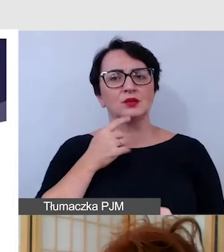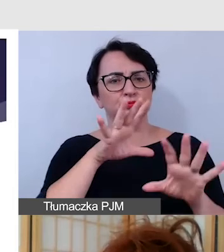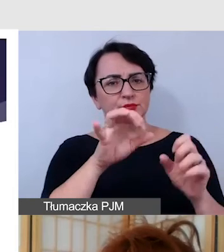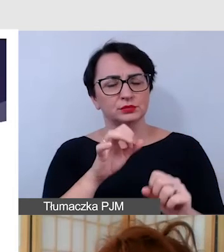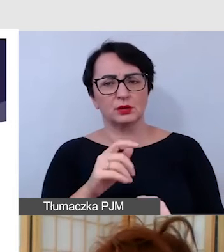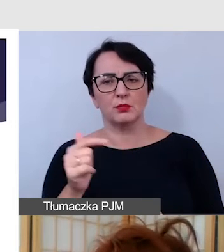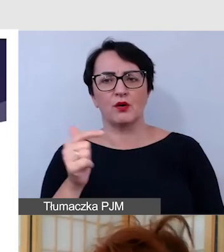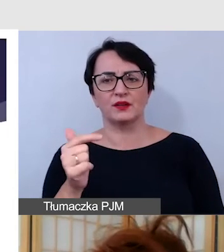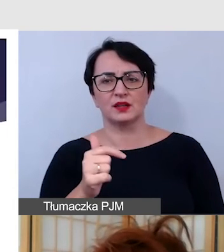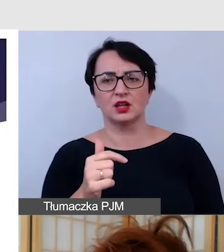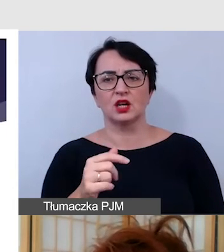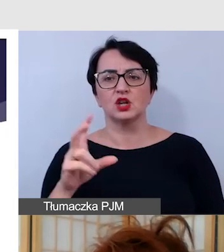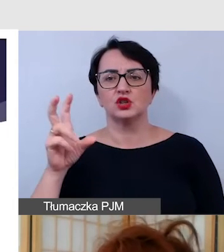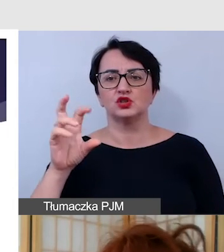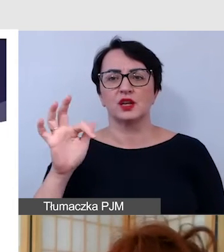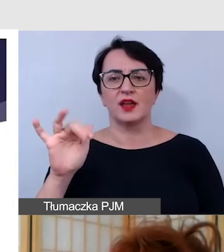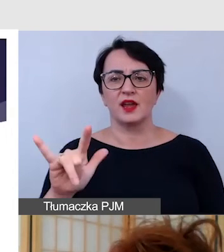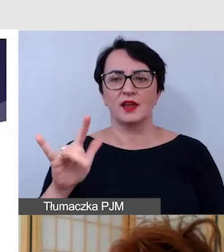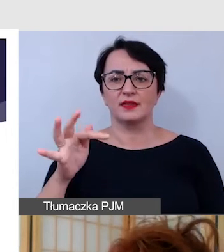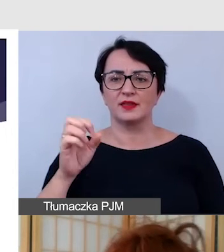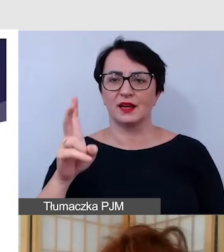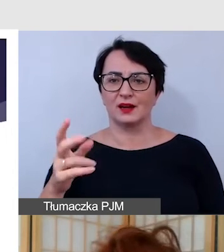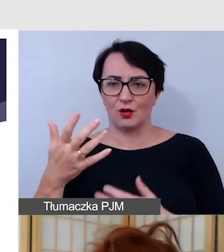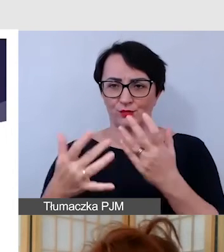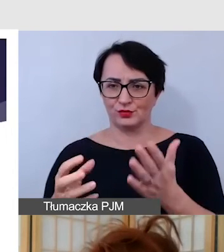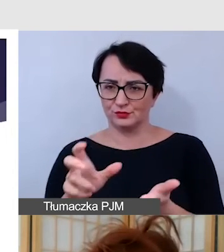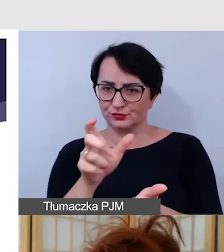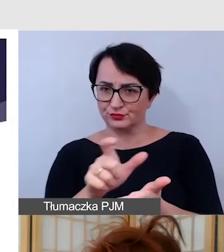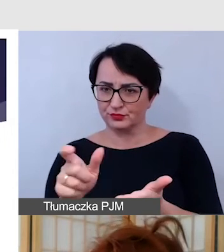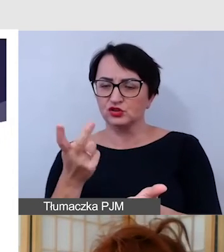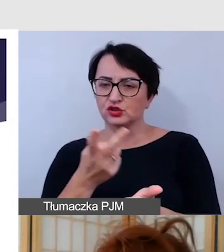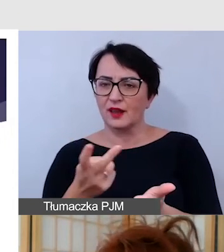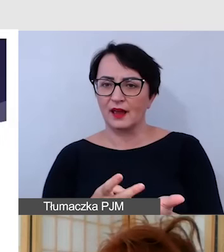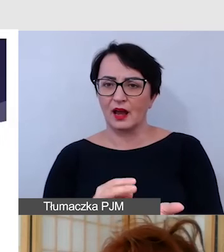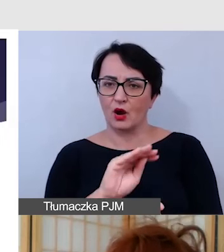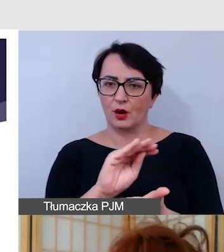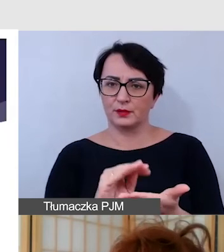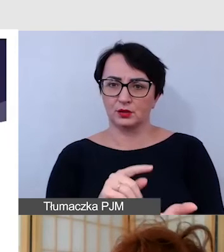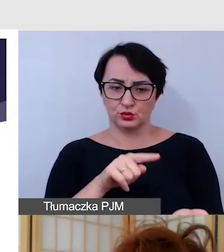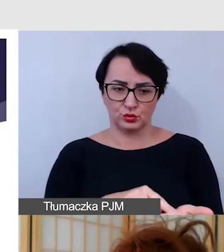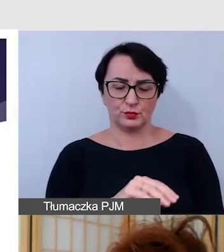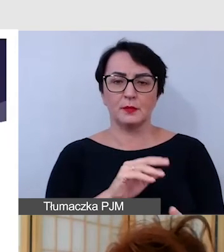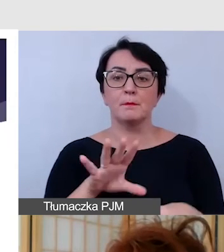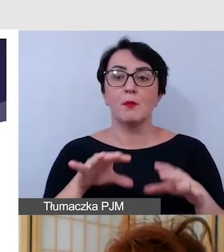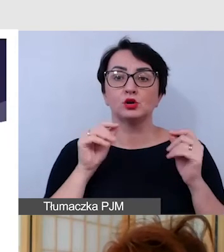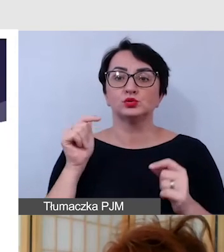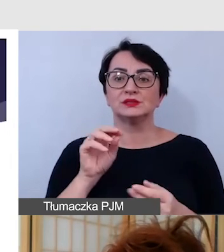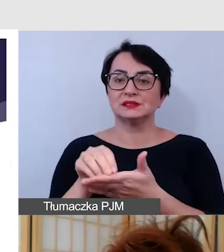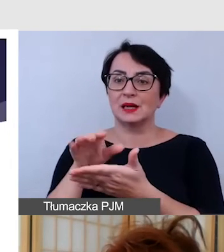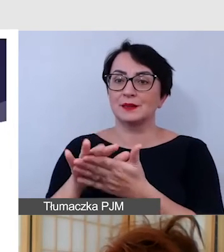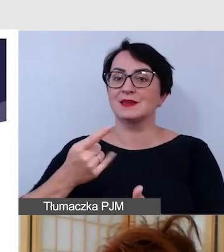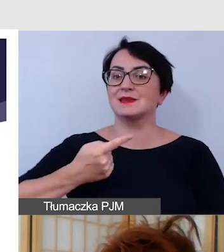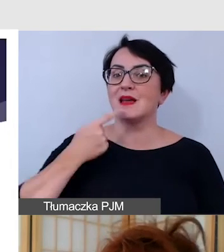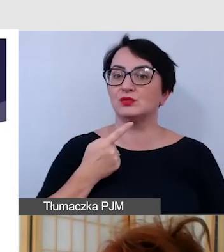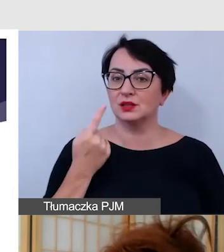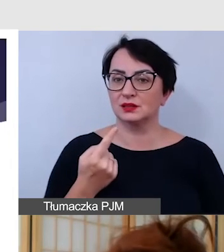końcu czytnik te opisy, jeżeli na początku strony wchodząc od razu się ustawia do języka